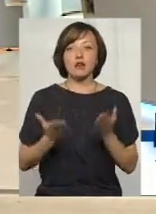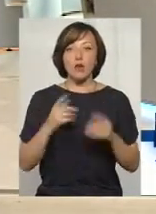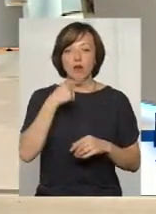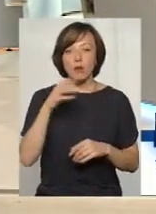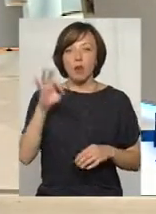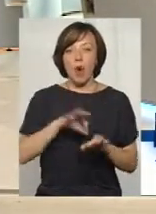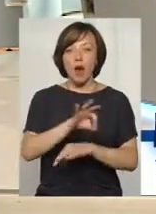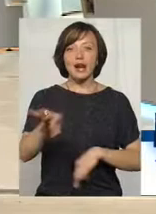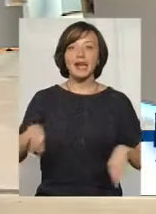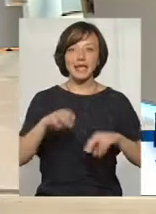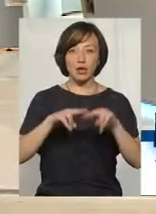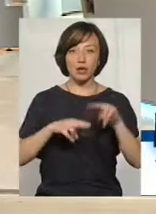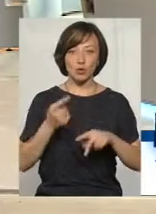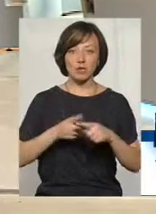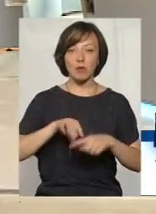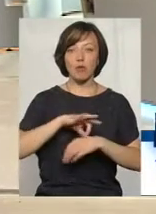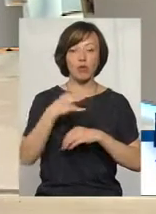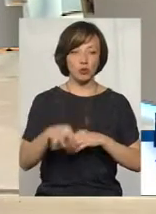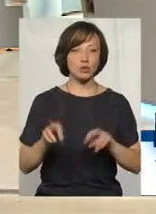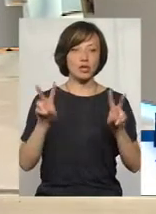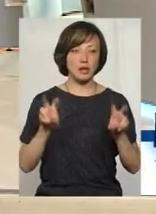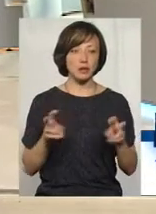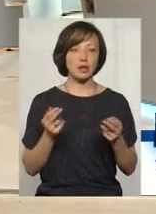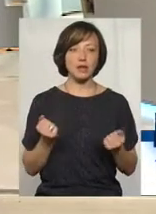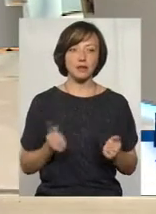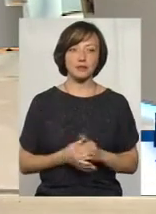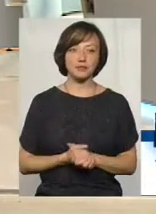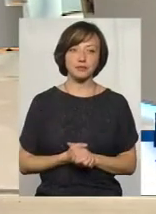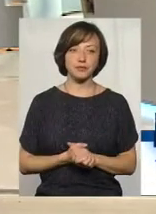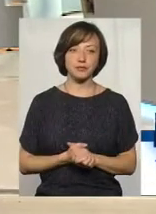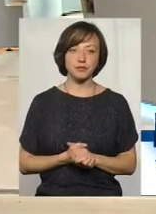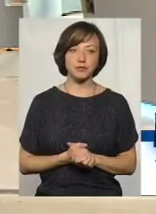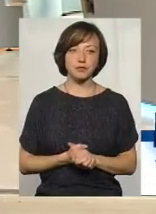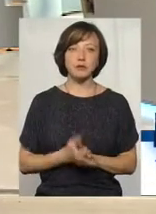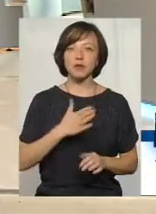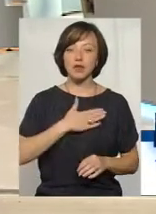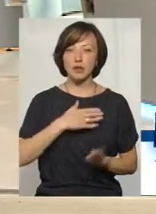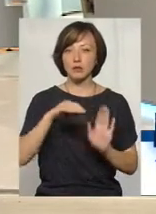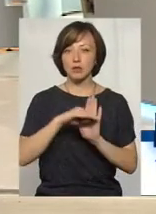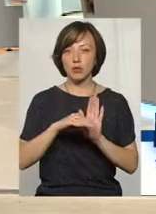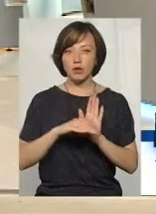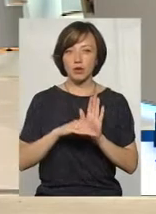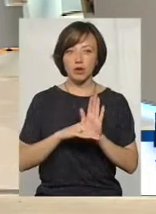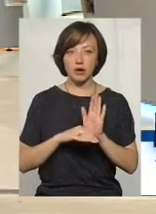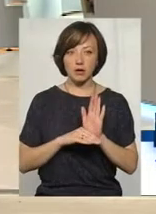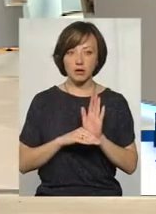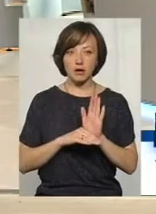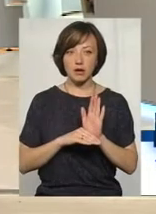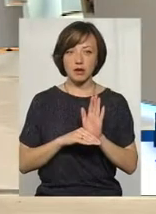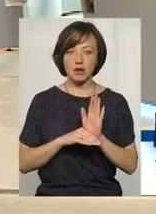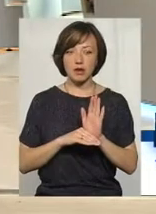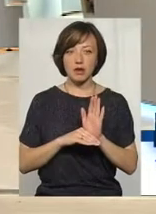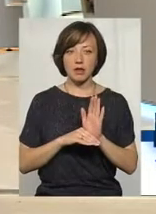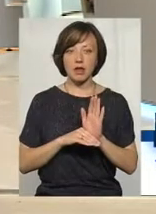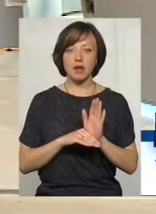про архітектуру, тому що це така болюча досить тема, то наша програма «50 кроків, які змінять місто», вона